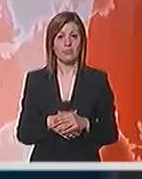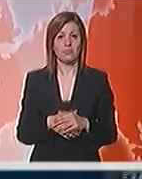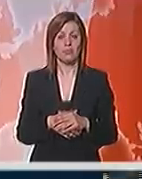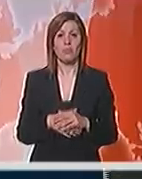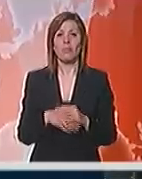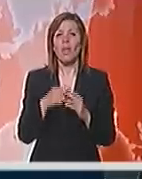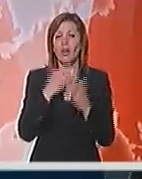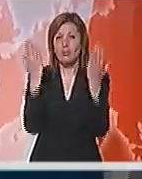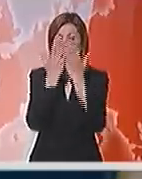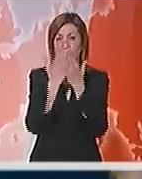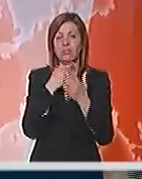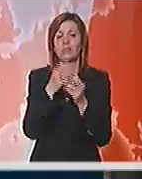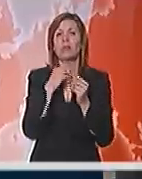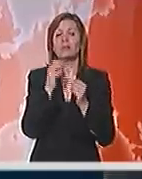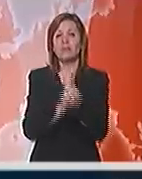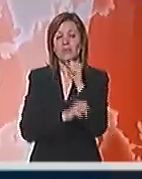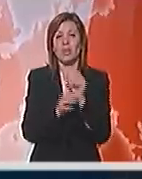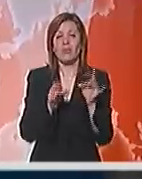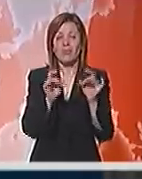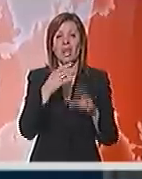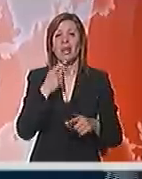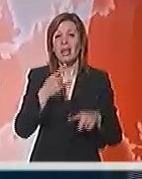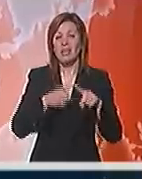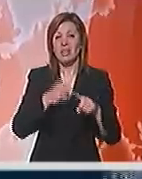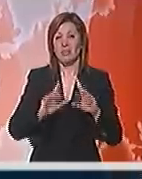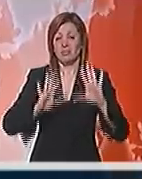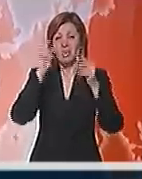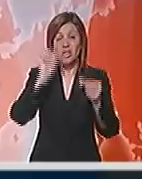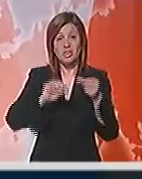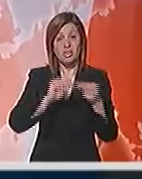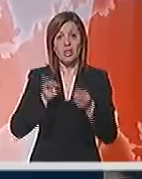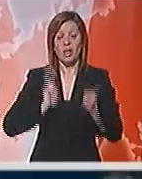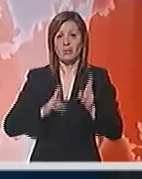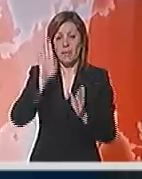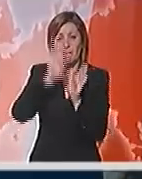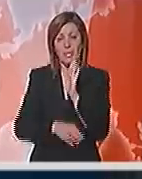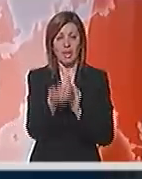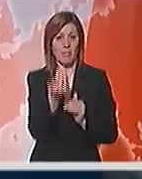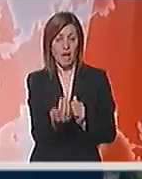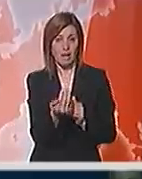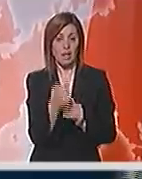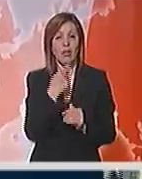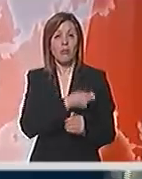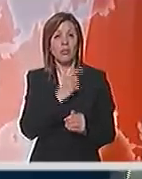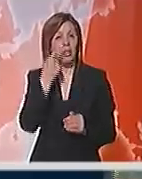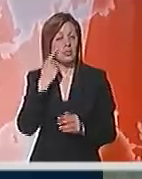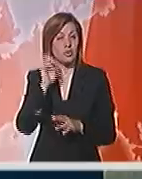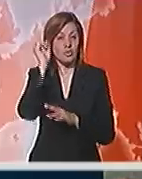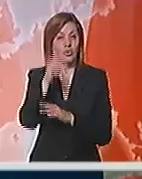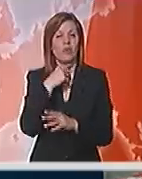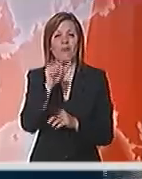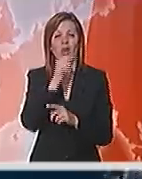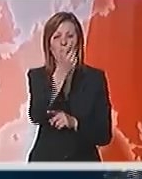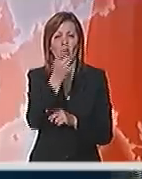Prosvetni radnici na ulicama Atine protestuju zbog mera štednje, koje će grčkim nastavnicima smanjiti plati. Policija koristi suzavac i vodejne